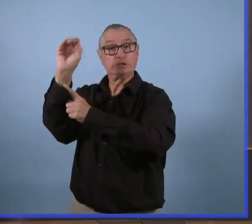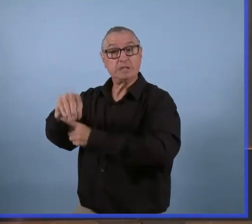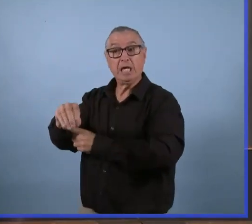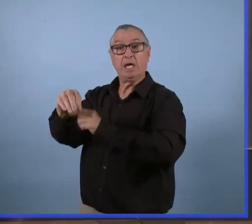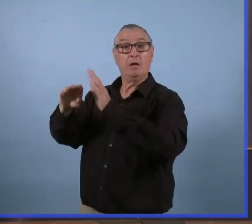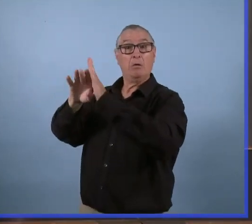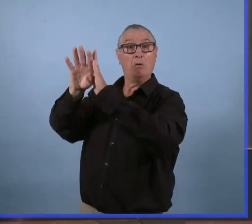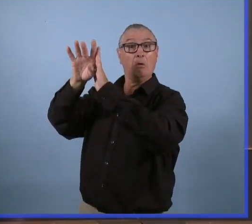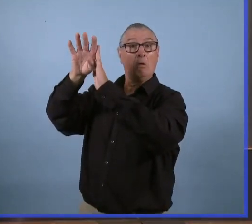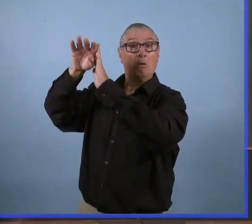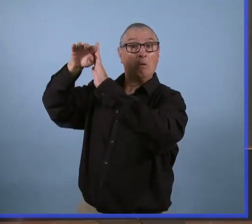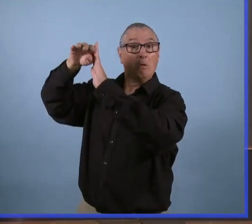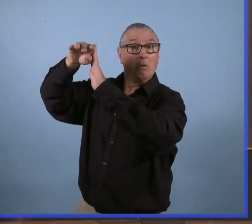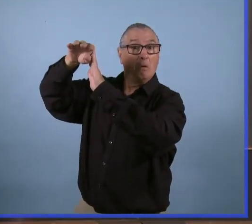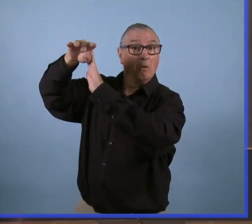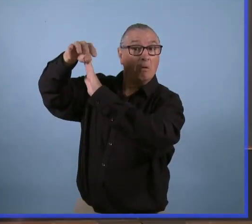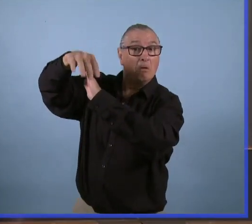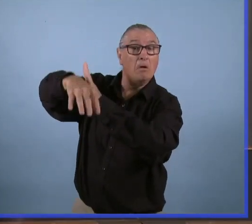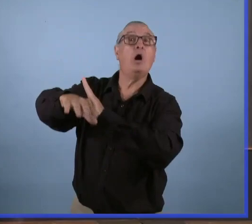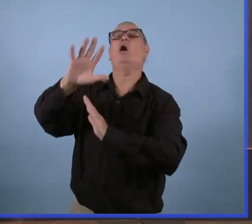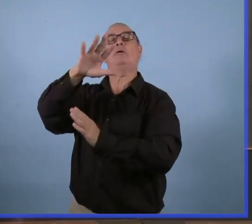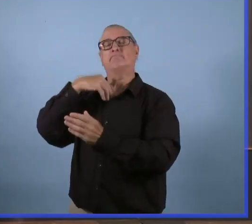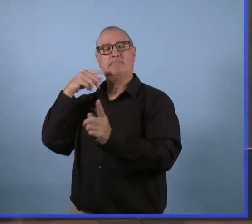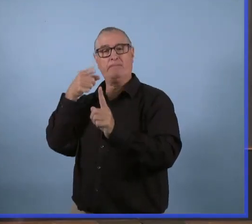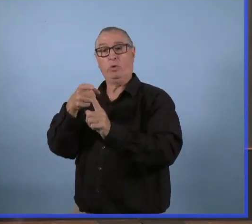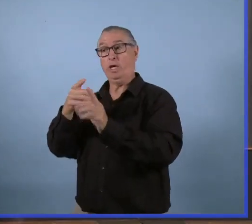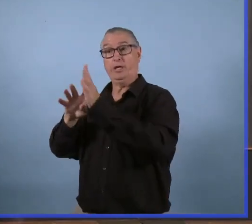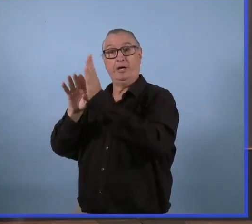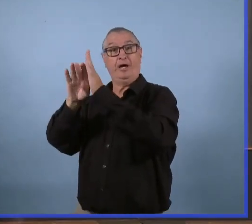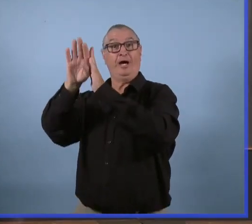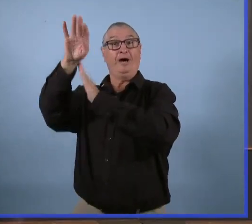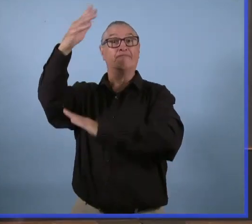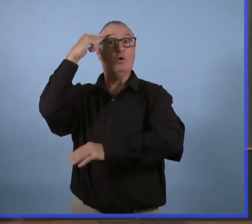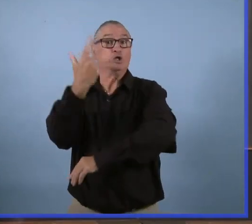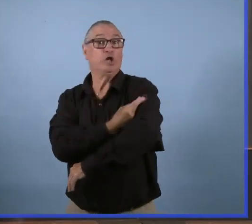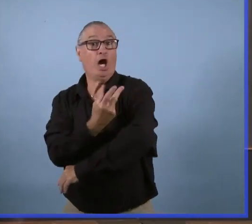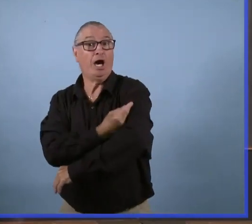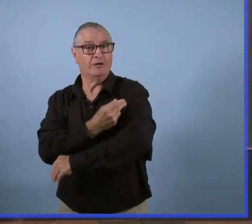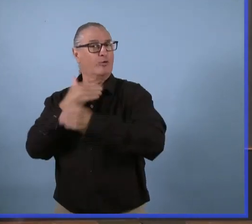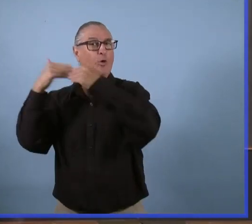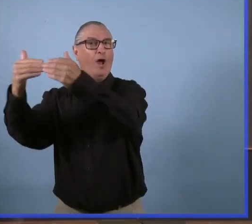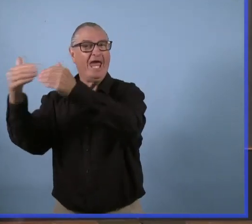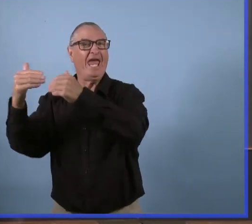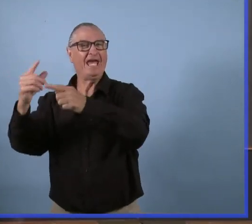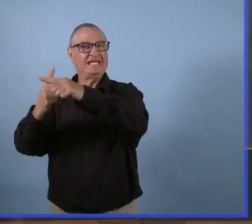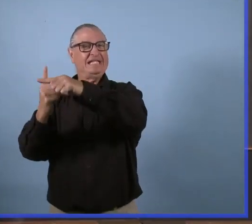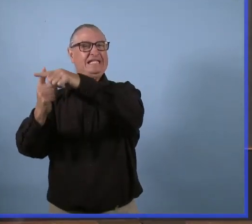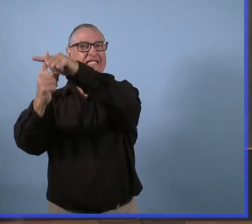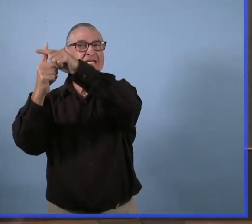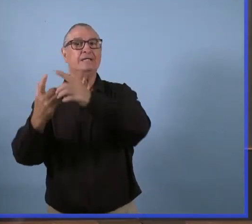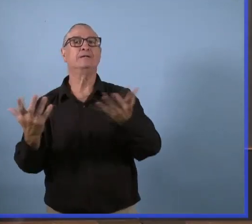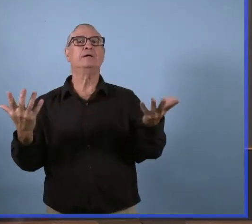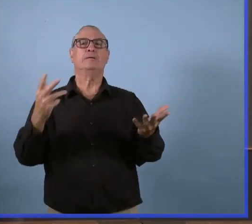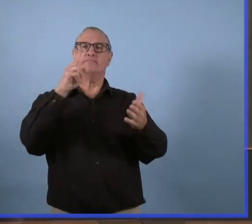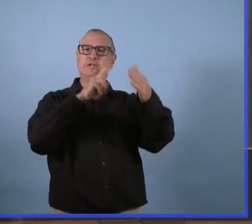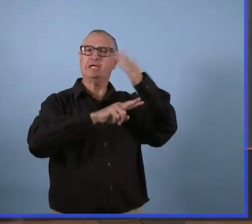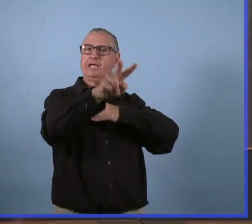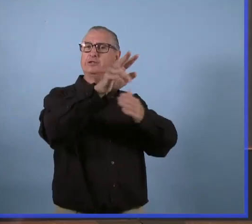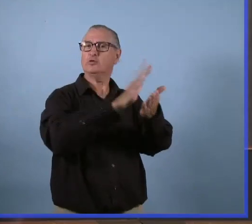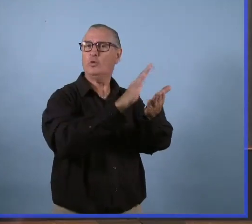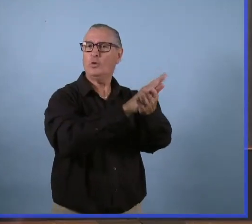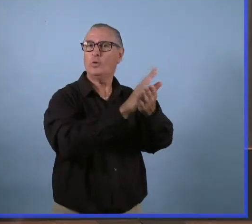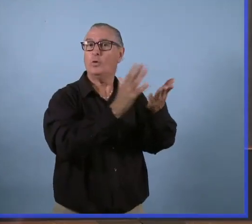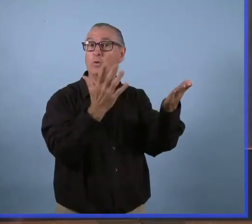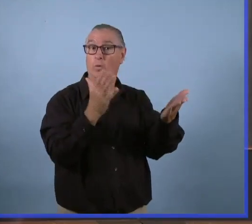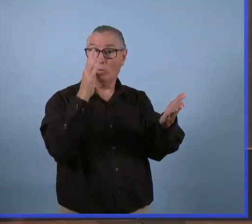qu'on a une bonne prise de la première dose, qu'on a une bonne prise de la deuxième, je ne vois pas de problème quant à la réouverture des écoles